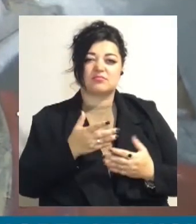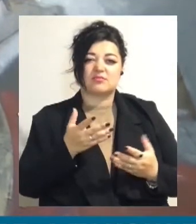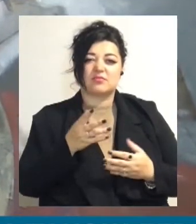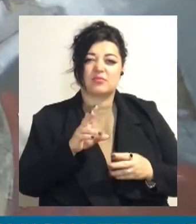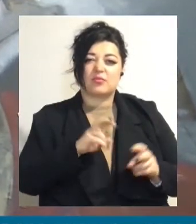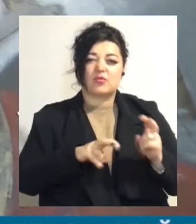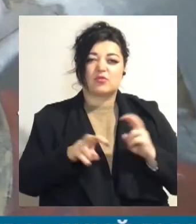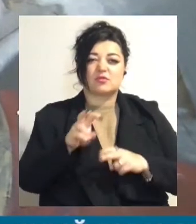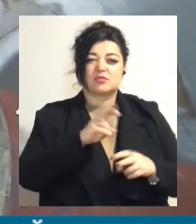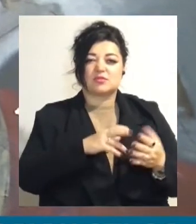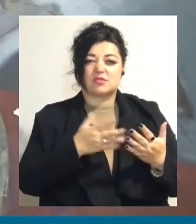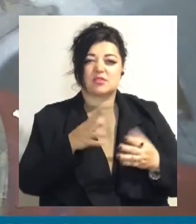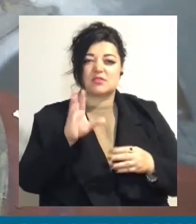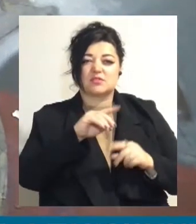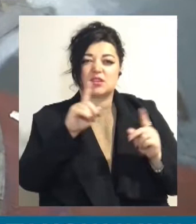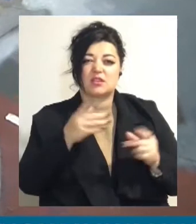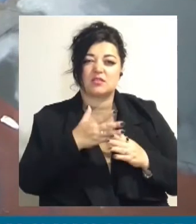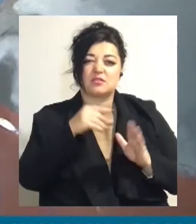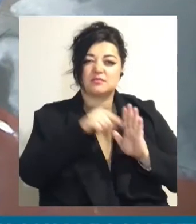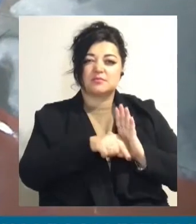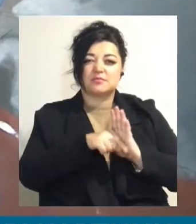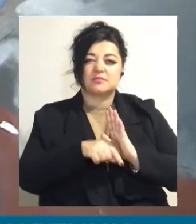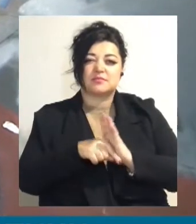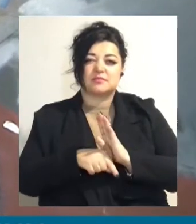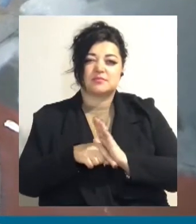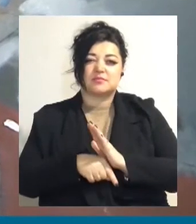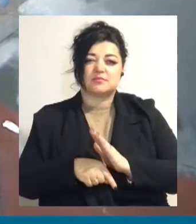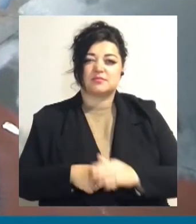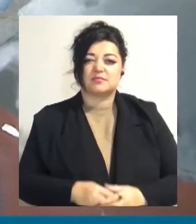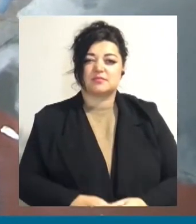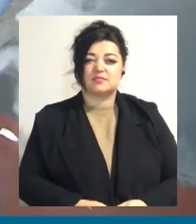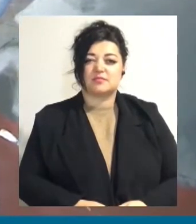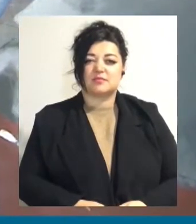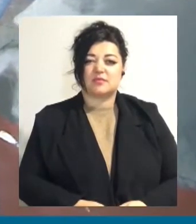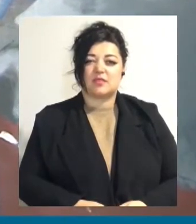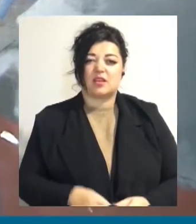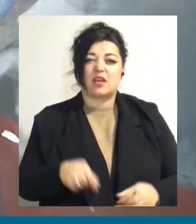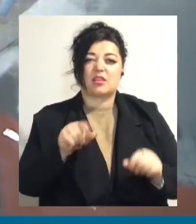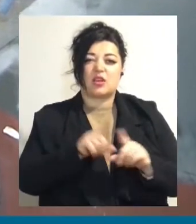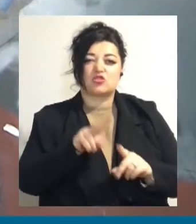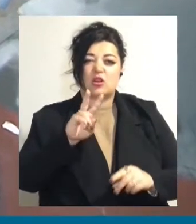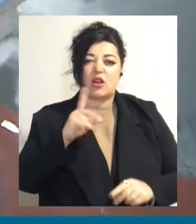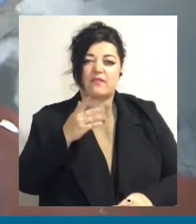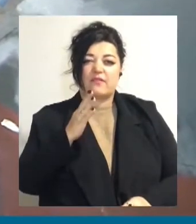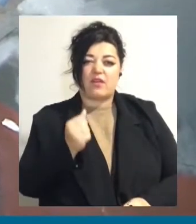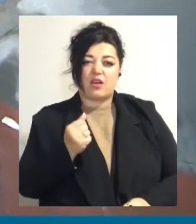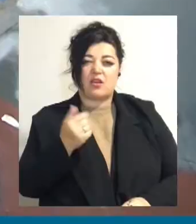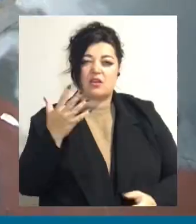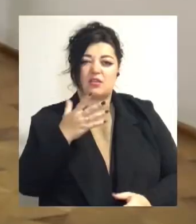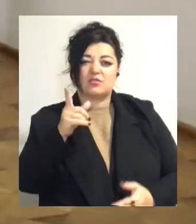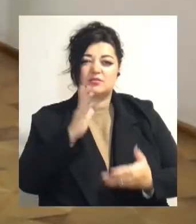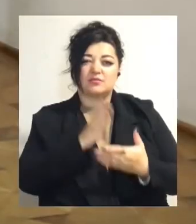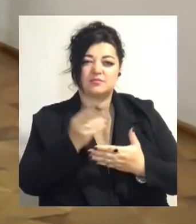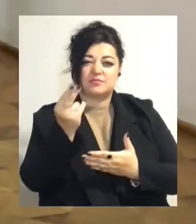видіти картину Івазовського, який шумить морем, а також льва, який двигається, і інші цікаві